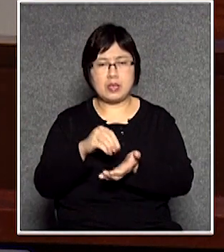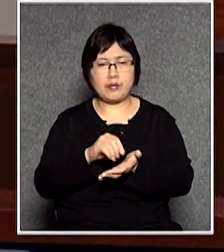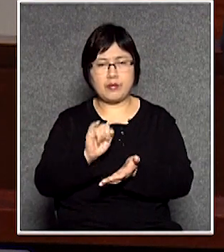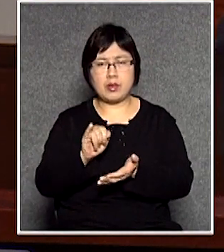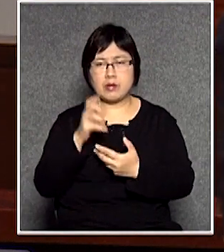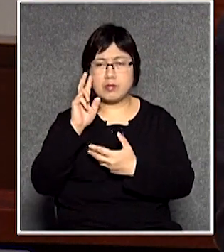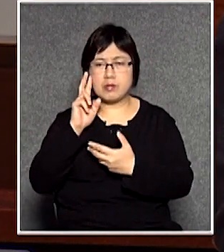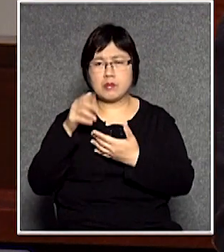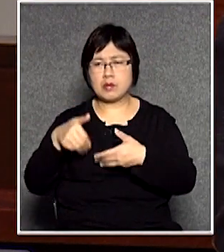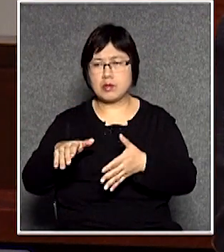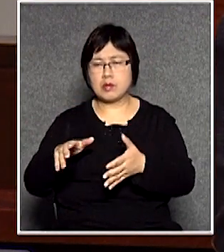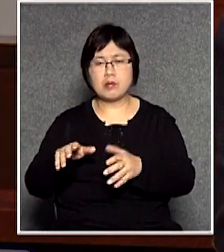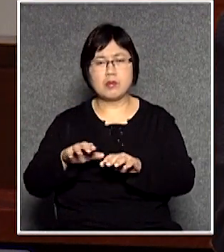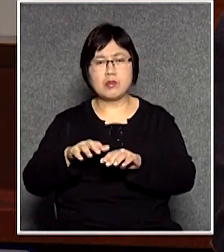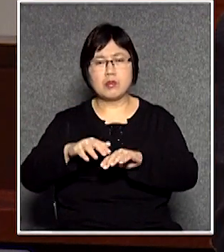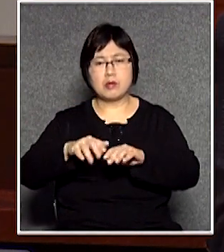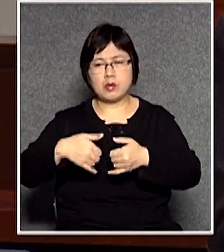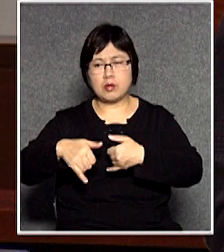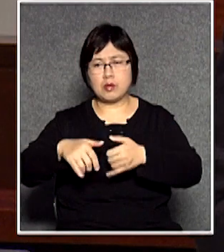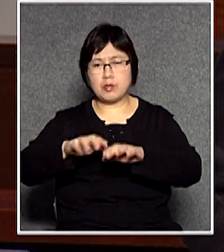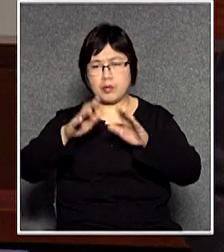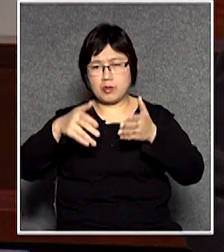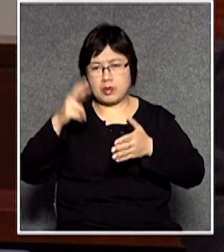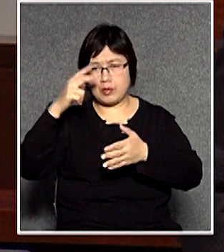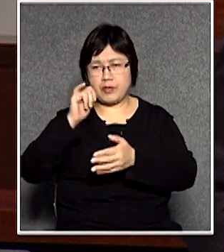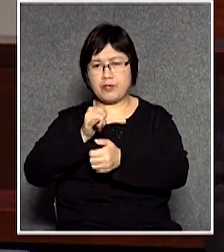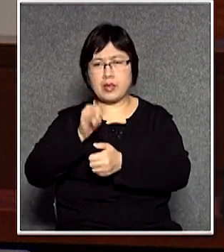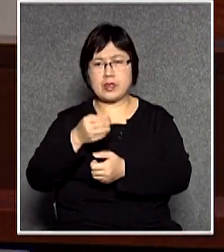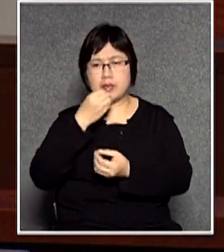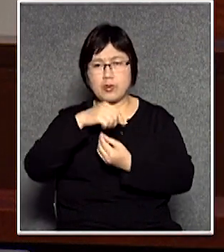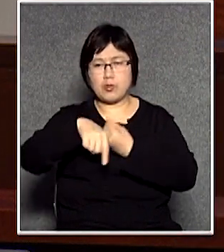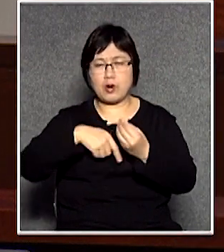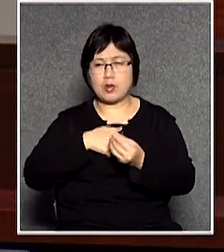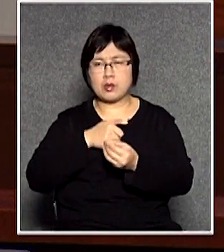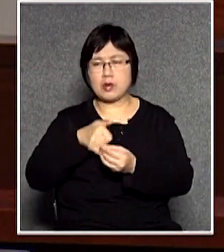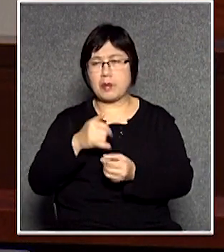在行人道上的那些店舖經常都被人抄牌食蠻過來抄牌